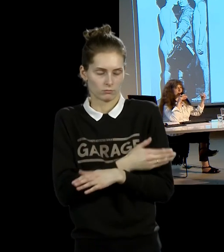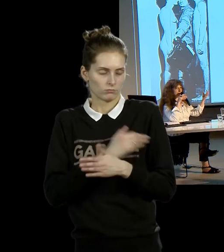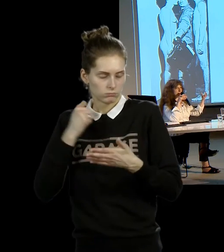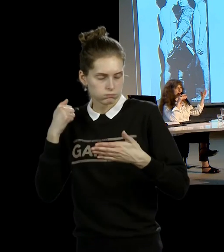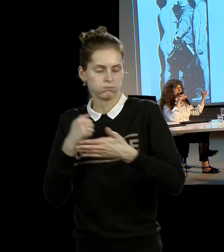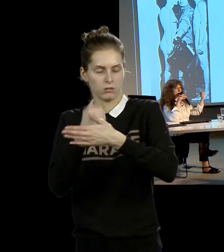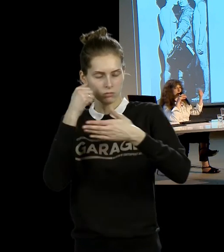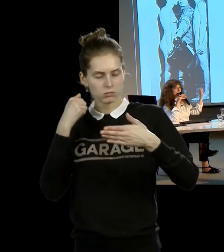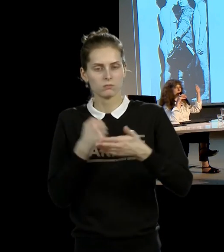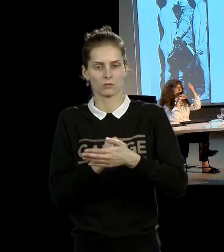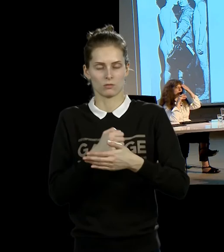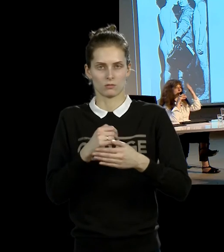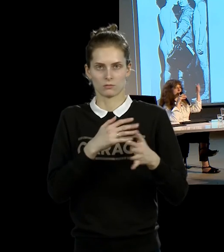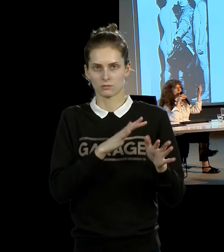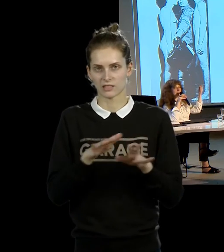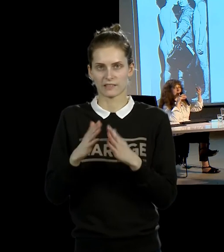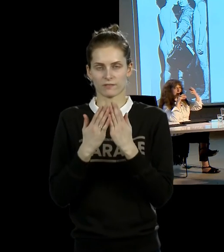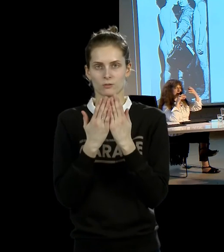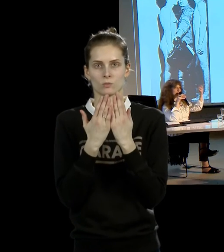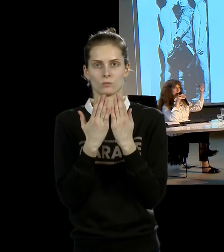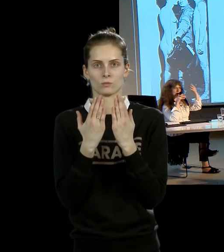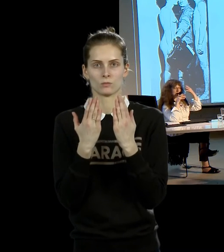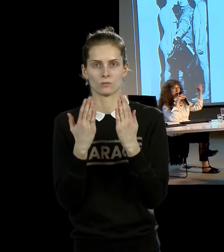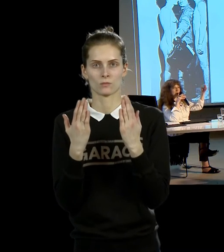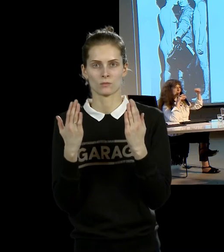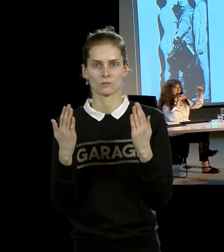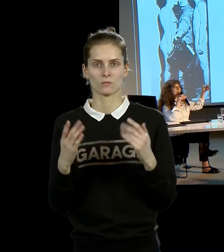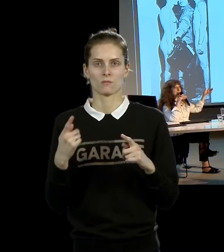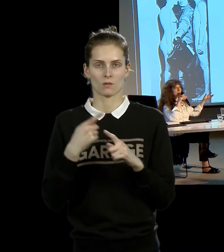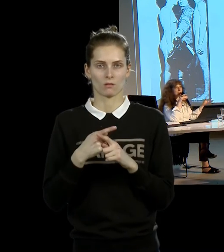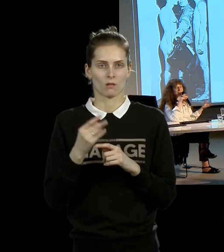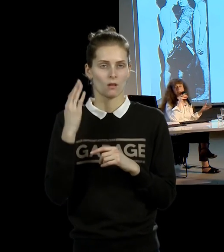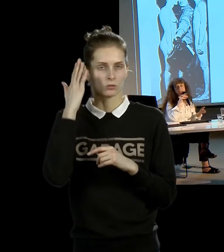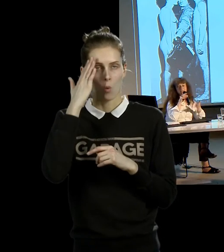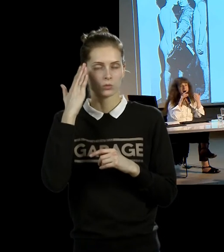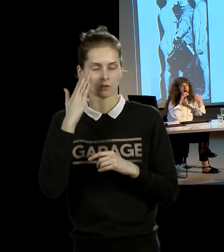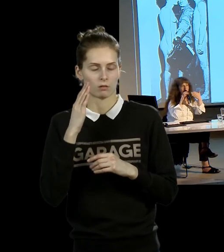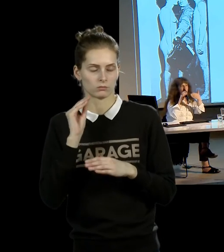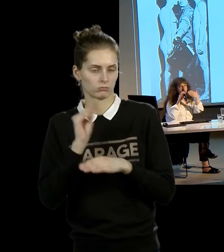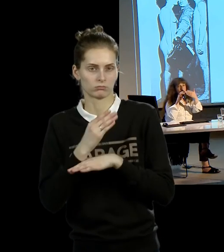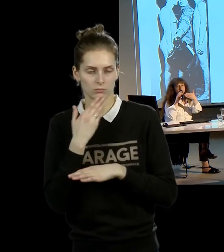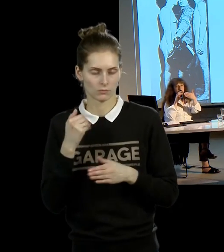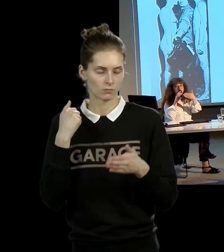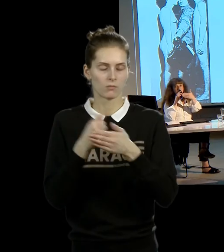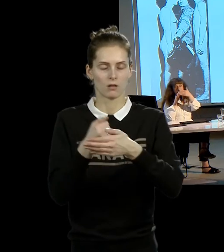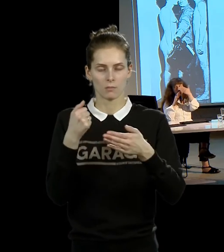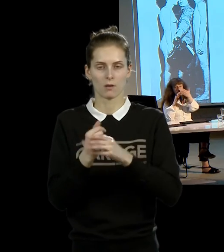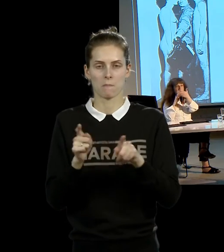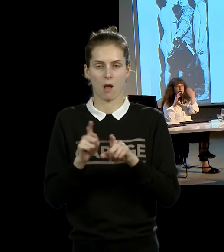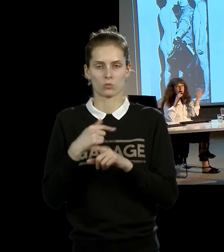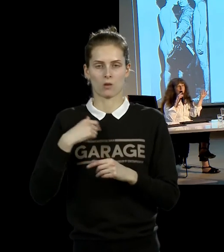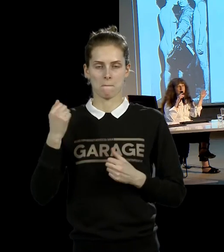И при этом они действуют абсолютно в выключив сознание, это такие стенобитные машины. Здесь они тоже становятся